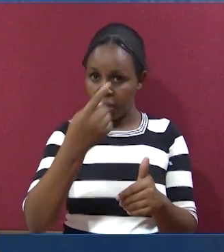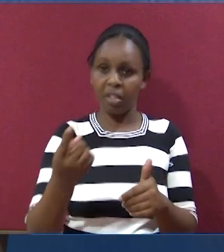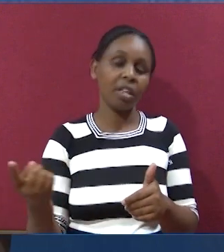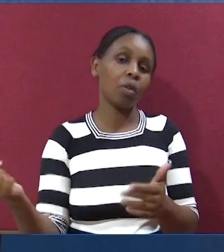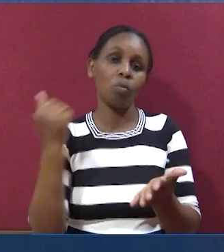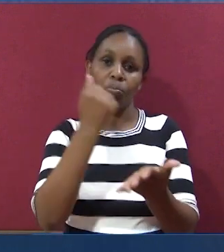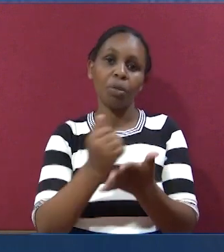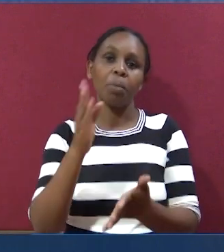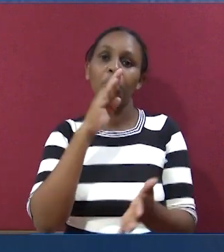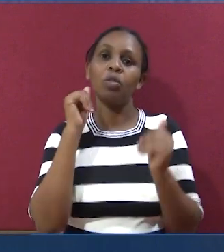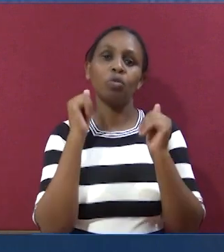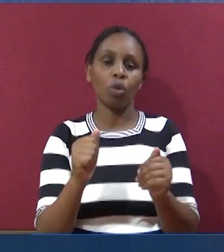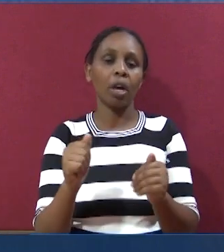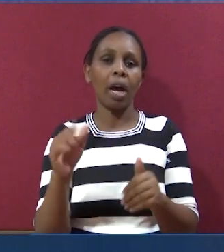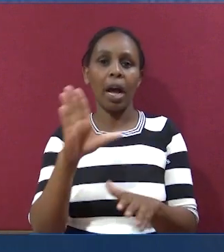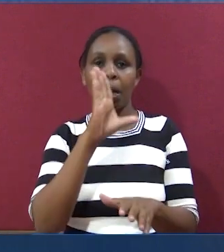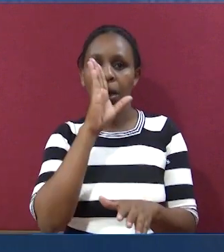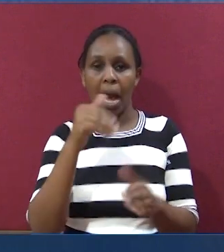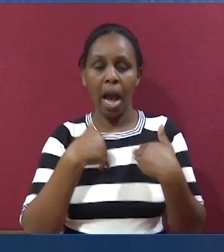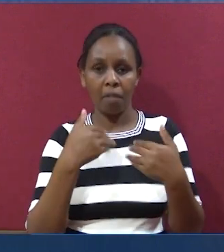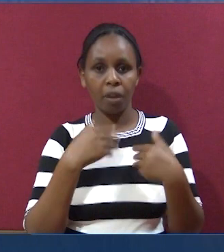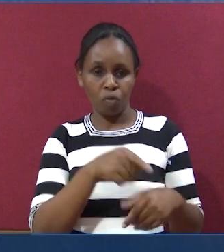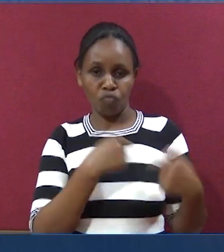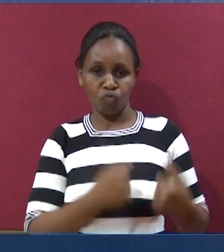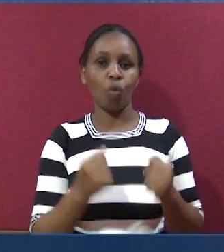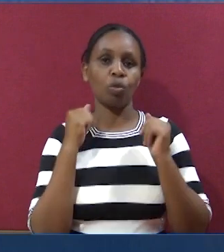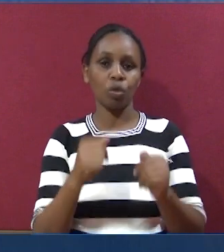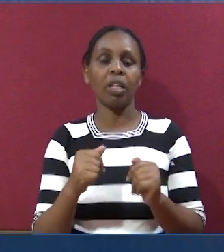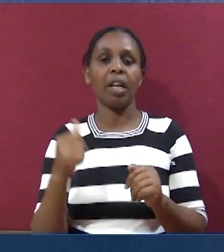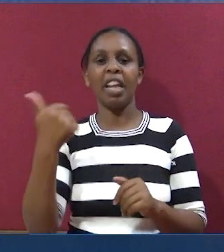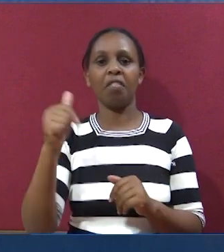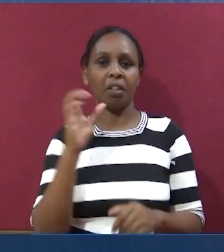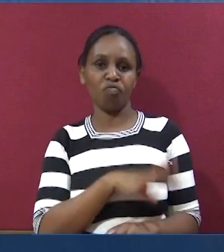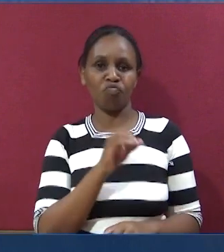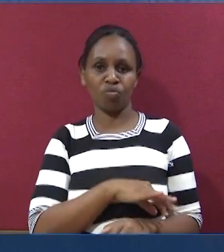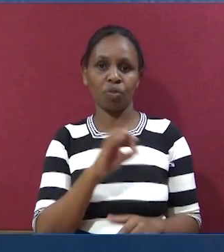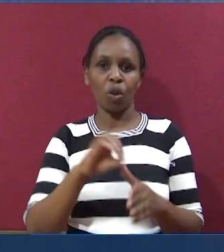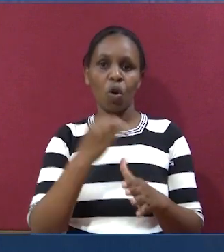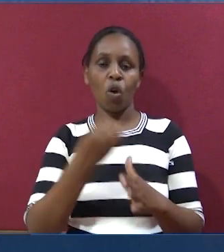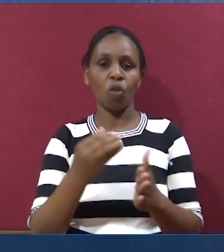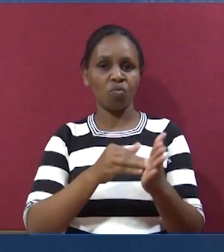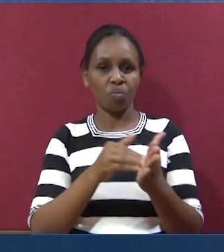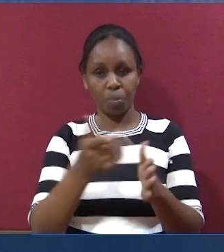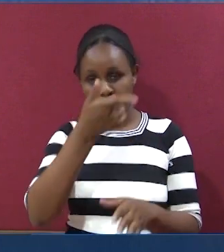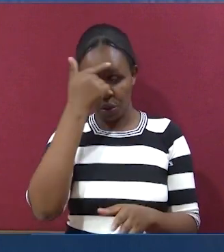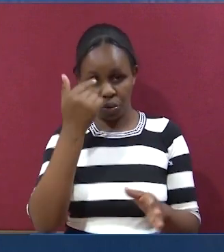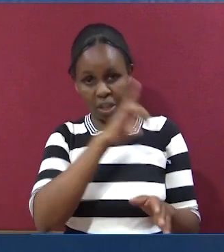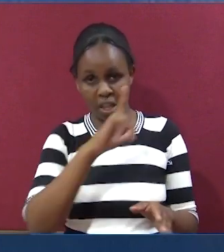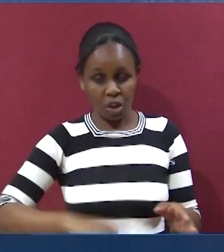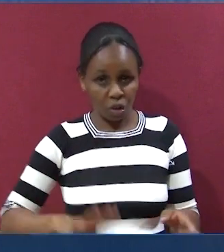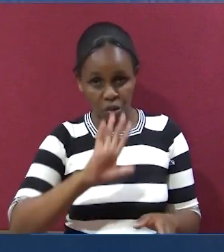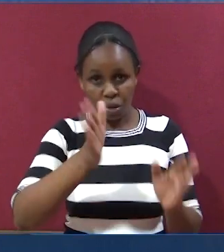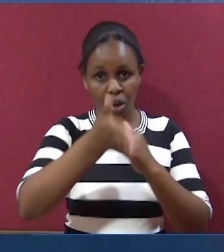Sibimi nilie kwa muru, ue odari, na moyo, wa ushujaa, usi ogope, wala usifadhaike.